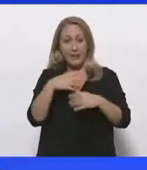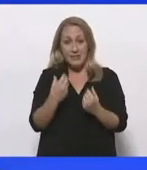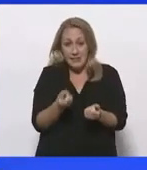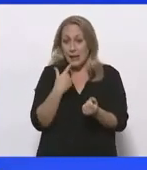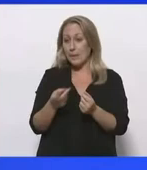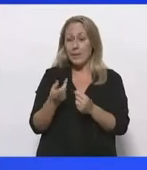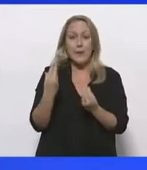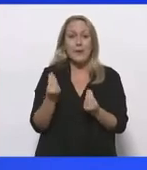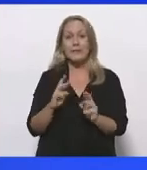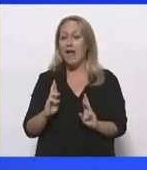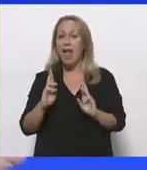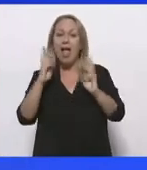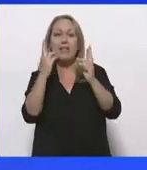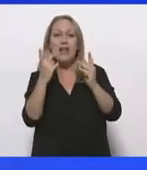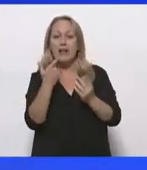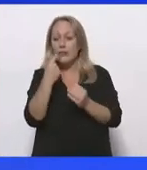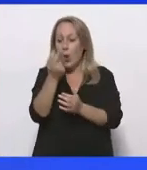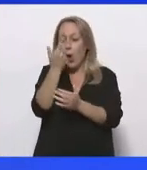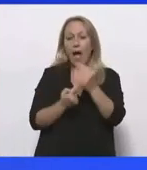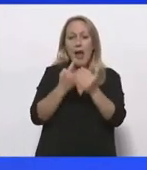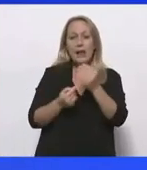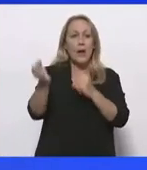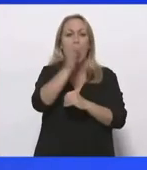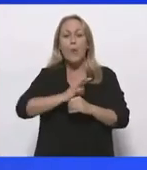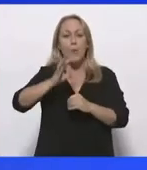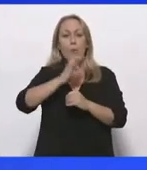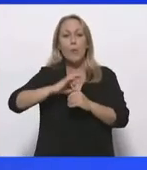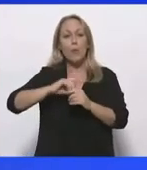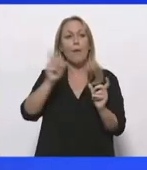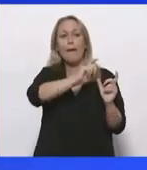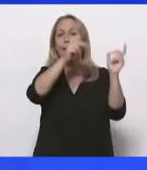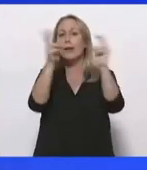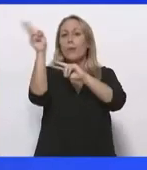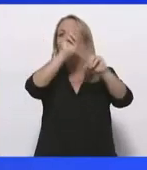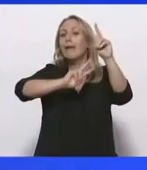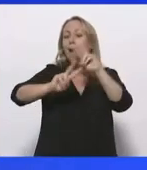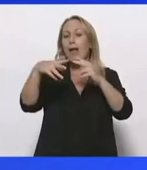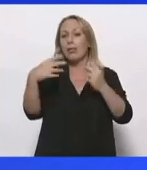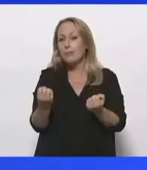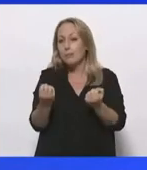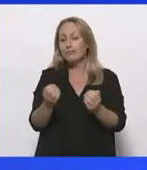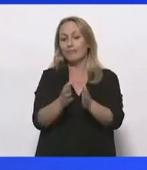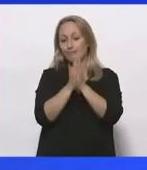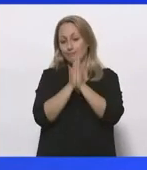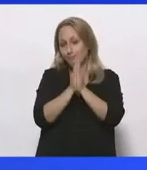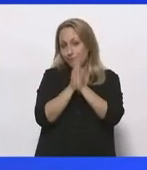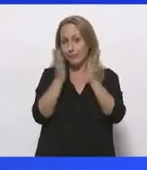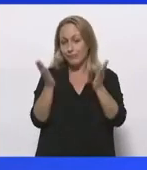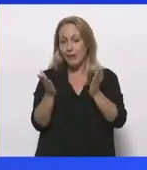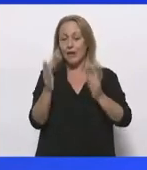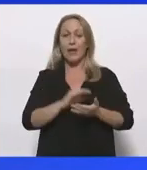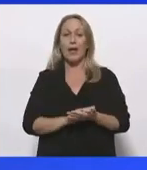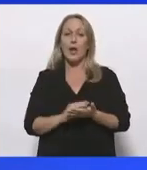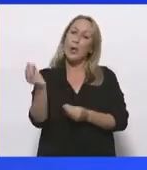τον άνεμο για να μπορέσουμε να καλύψουμε το κενό στην παραγωγή ενέργειας για να πετύχουμε τους στόχους μας. Άρα θα ζητούσα από όλους